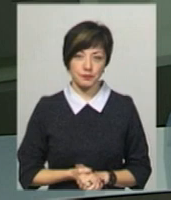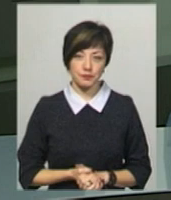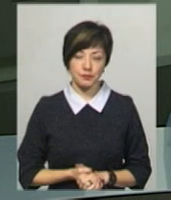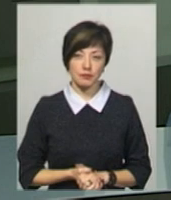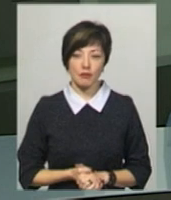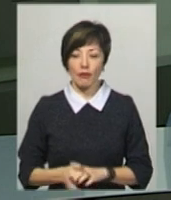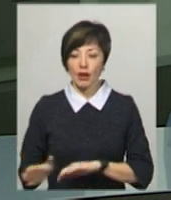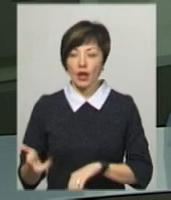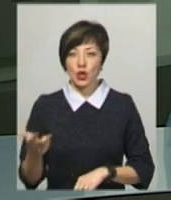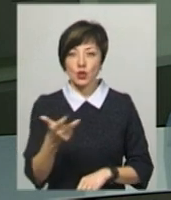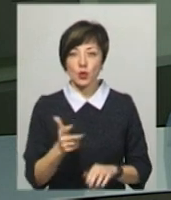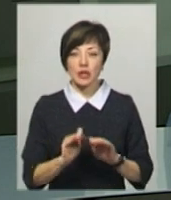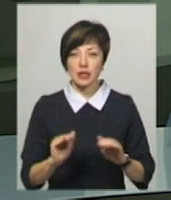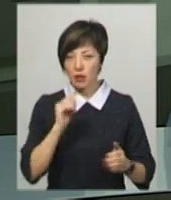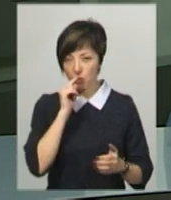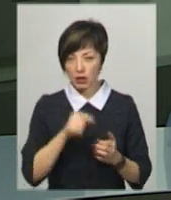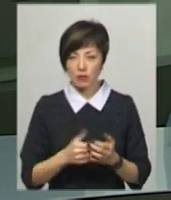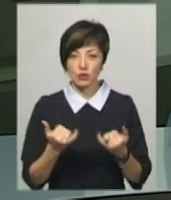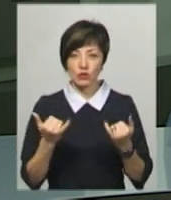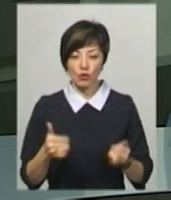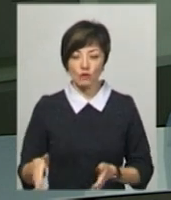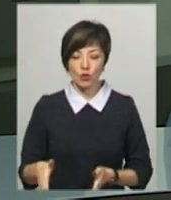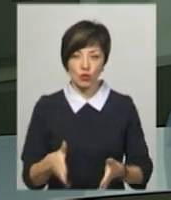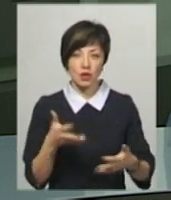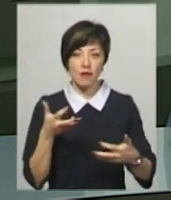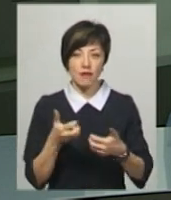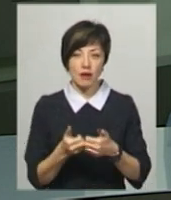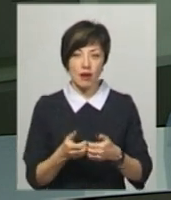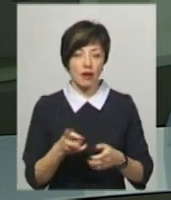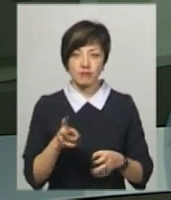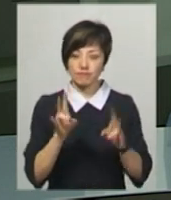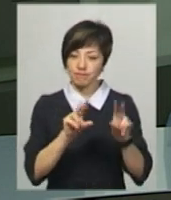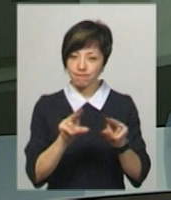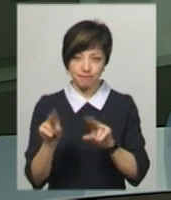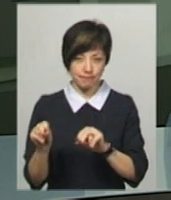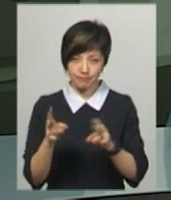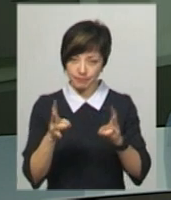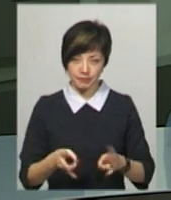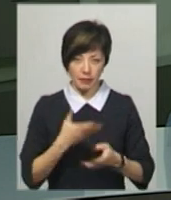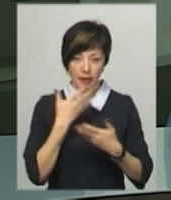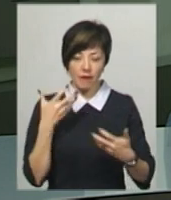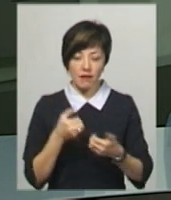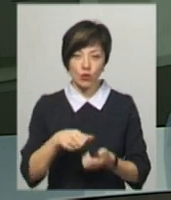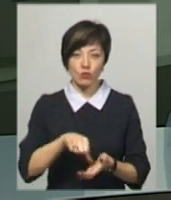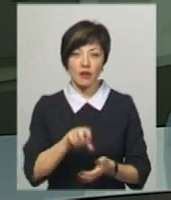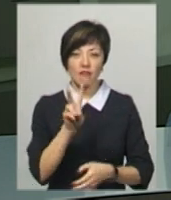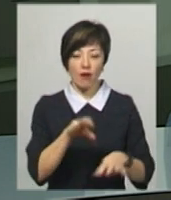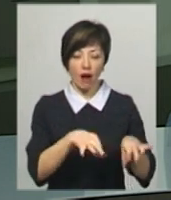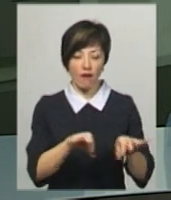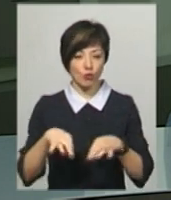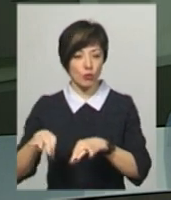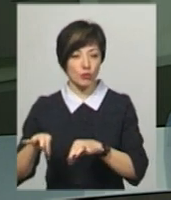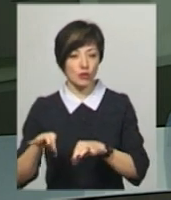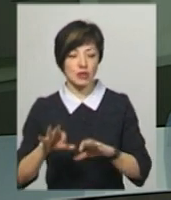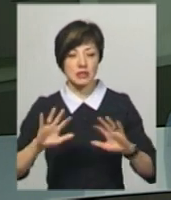Троє дітей, які потрапили сьогодні в дорожню транспортну пригоду, не травмувалися. Йдеться про аварію за участі двох автомобілів,